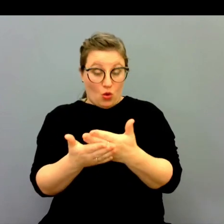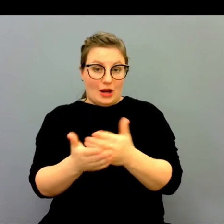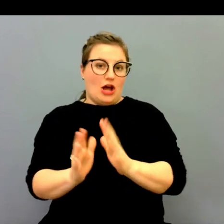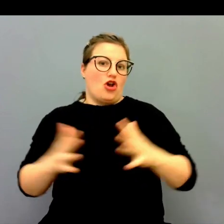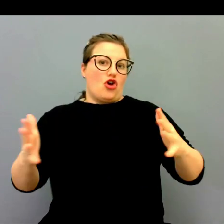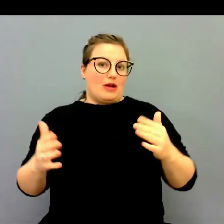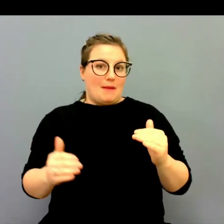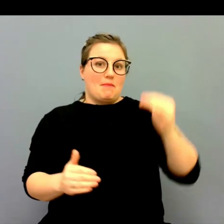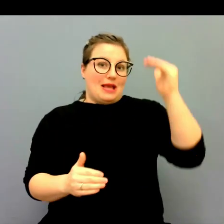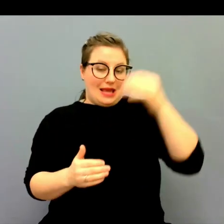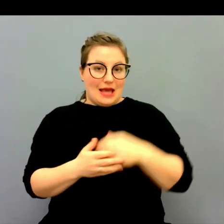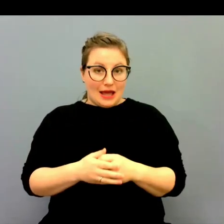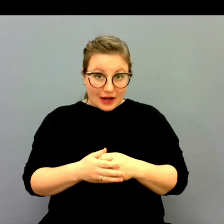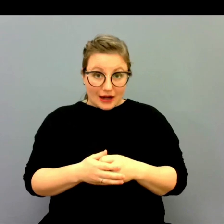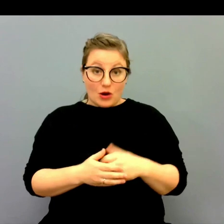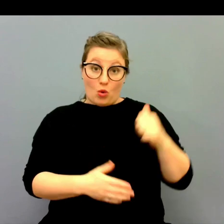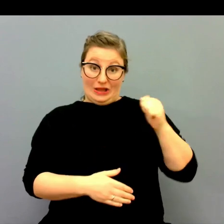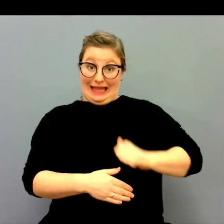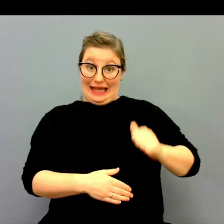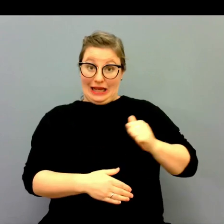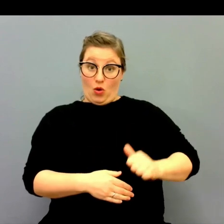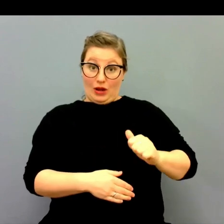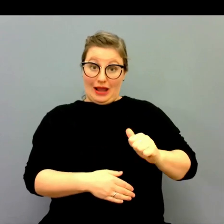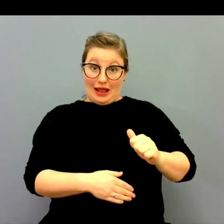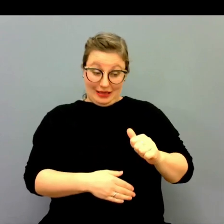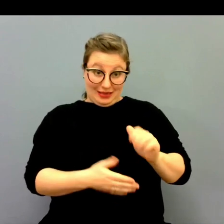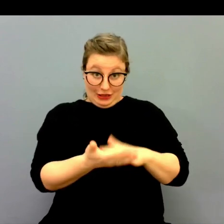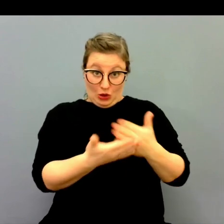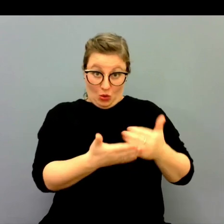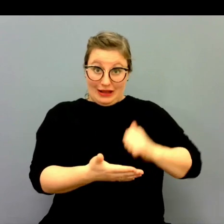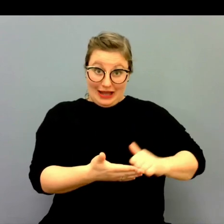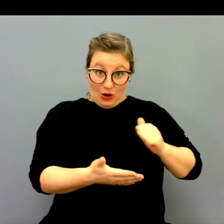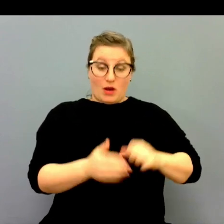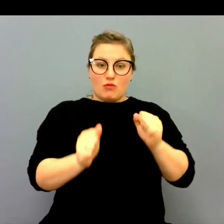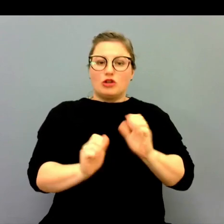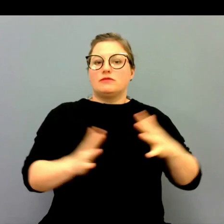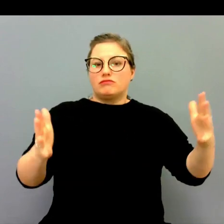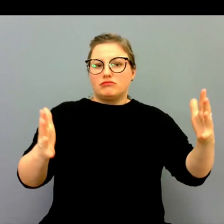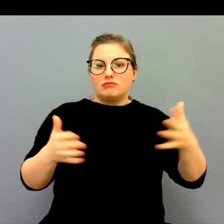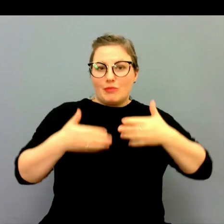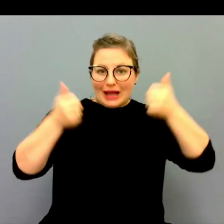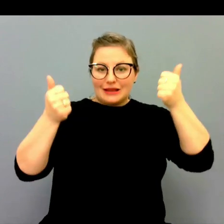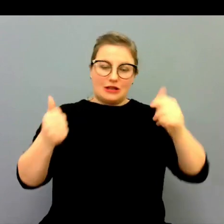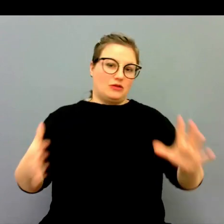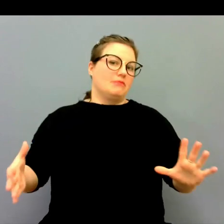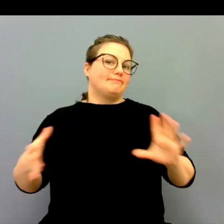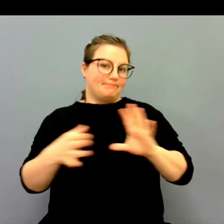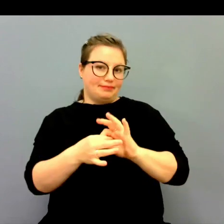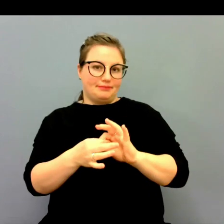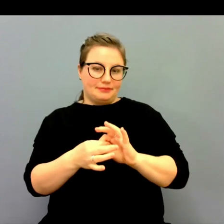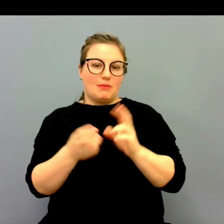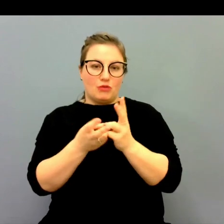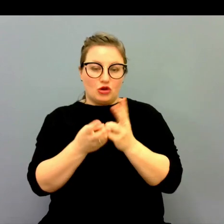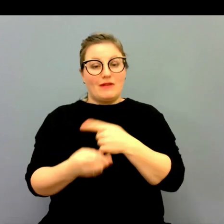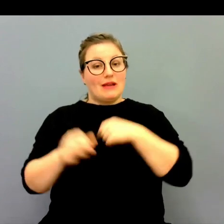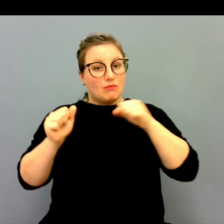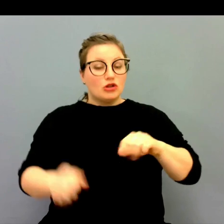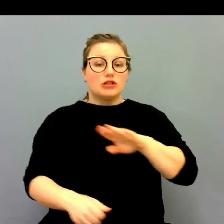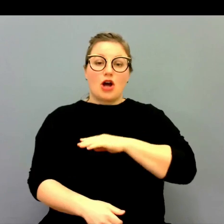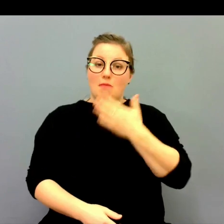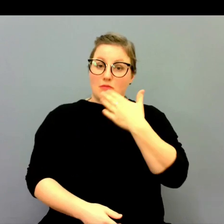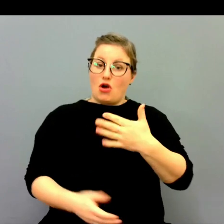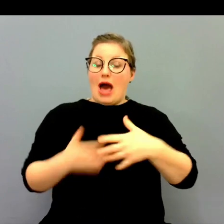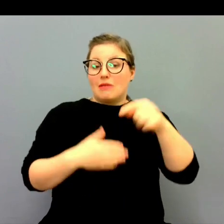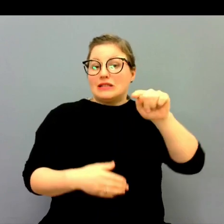ytterligare. Och tillgången till tolkar måste då förbättras. Så att de här bitarna hänger ihop och då måste det vara